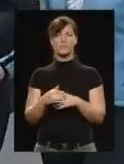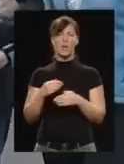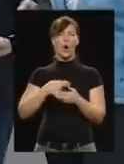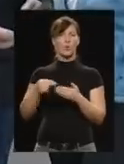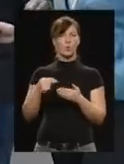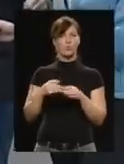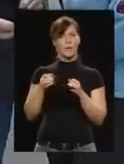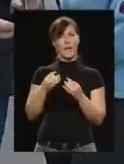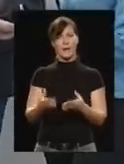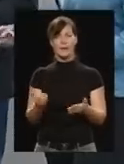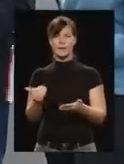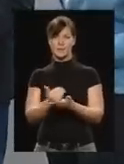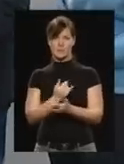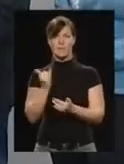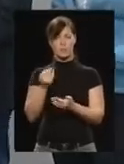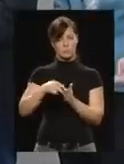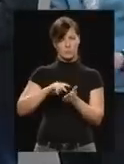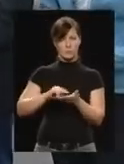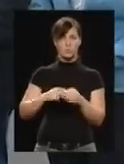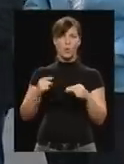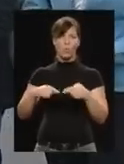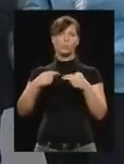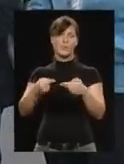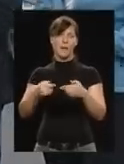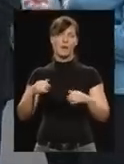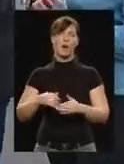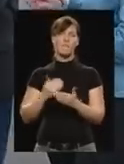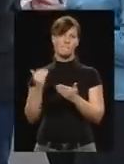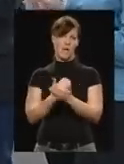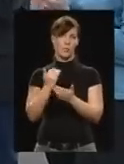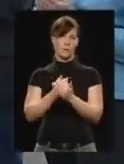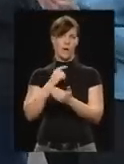engedélyeket megszerezzük, és abban bizony, hogy ezt követően indíthatjuk a Görgelyi utca felújítását.